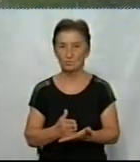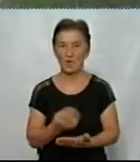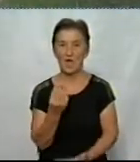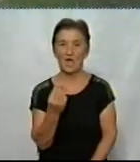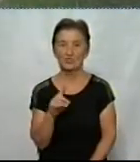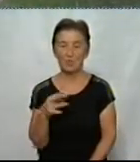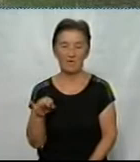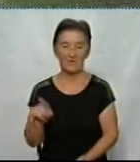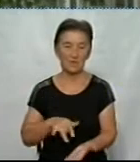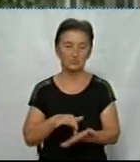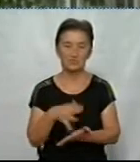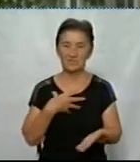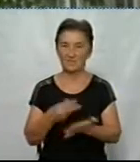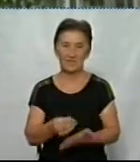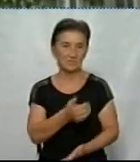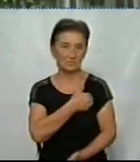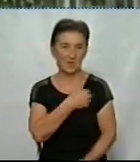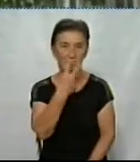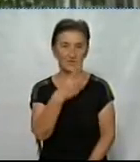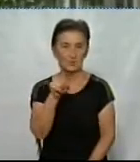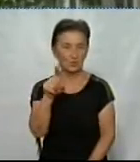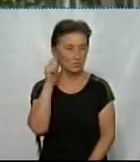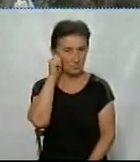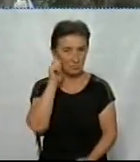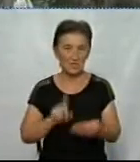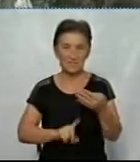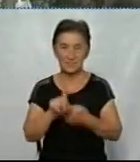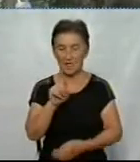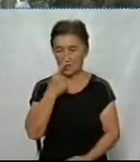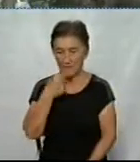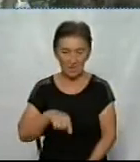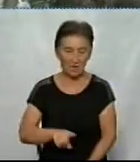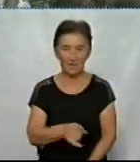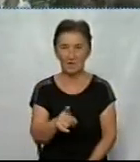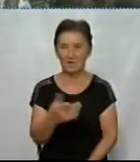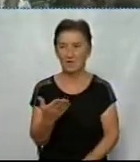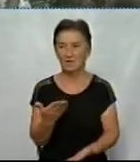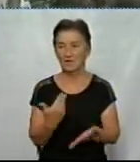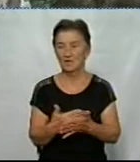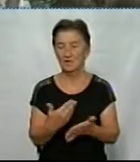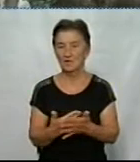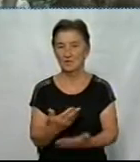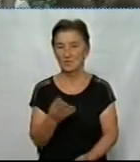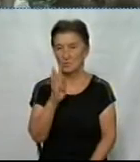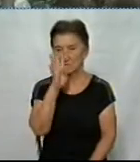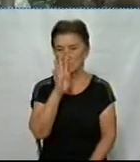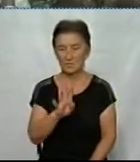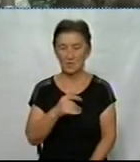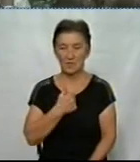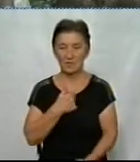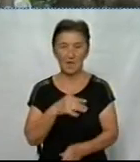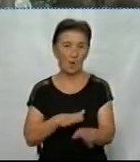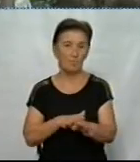Шаповалов пішов за власним бажанням у 21 рік. Став розвідником. Близько 4-х, 4,5 місяців я провів АТО.